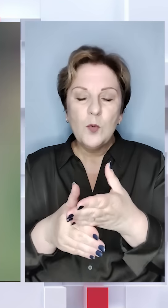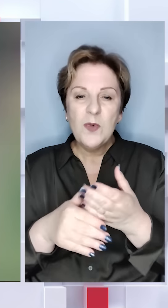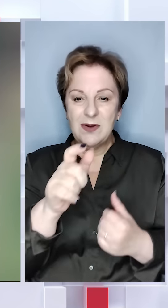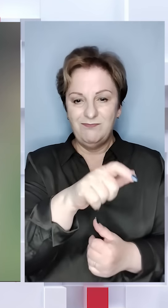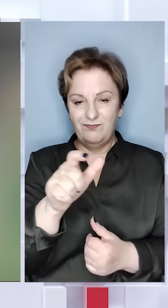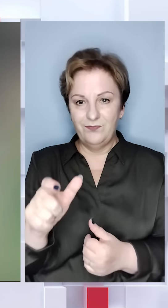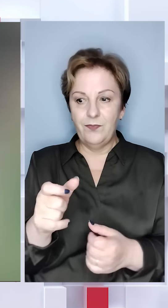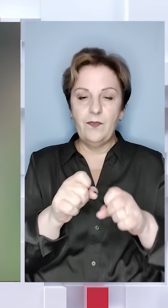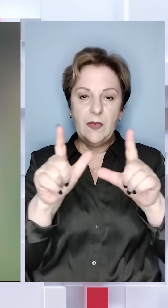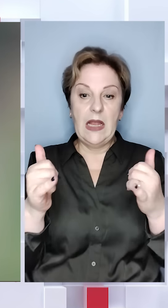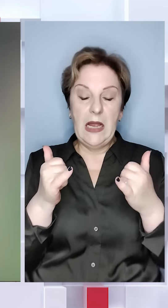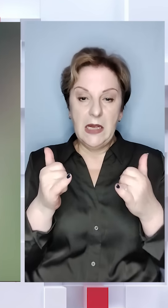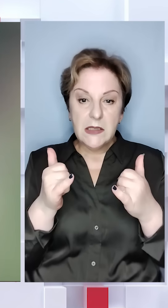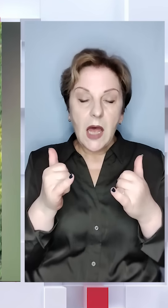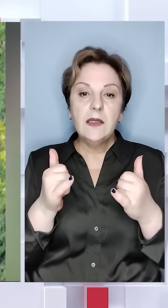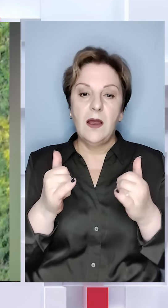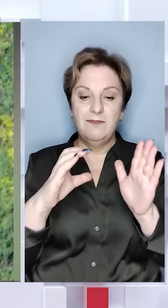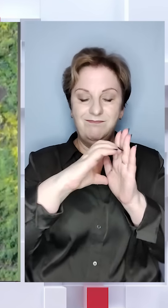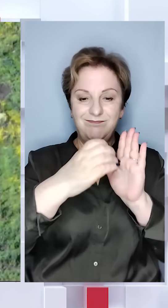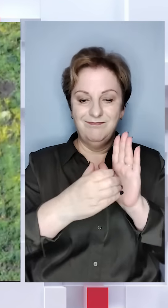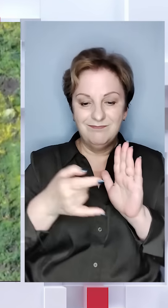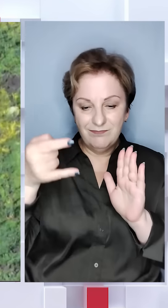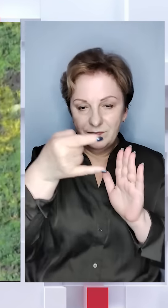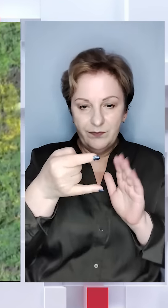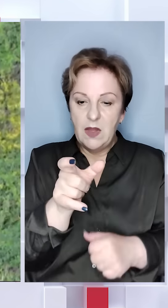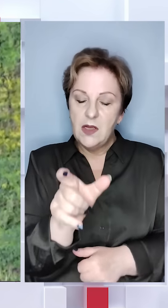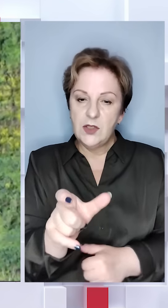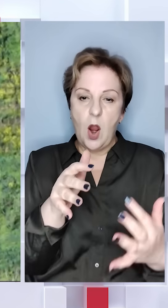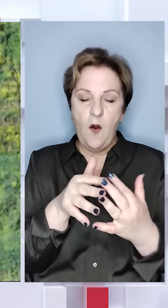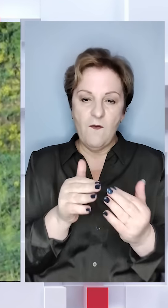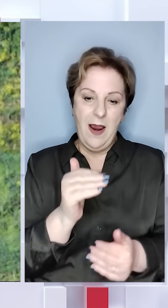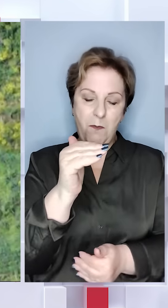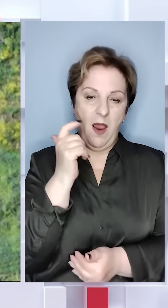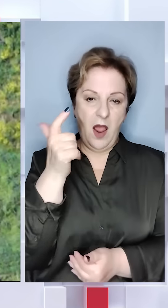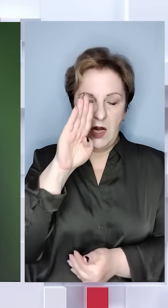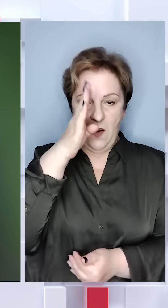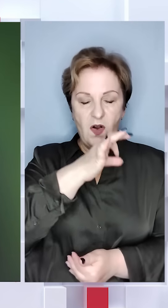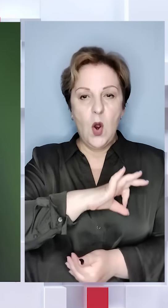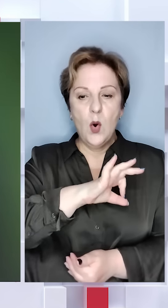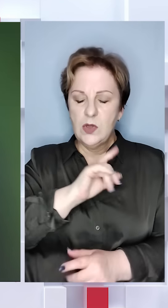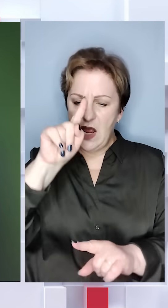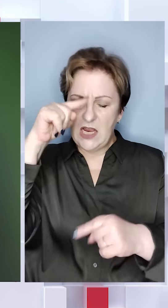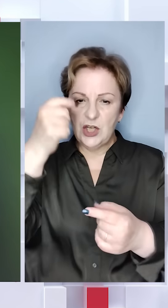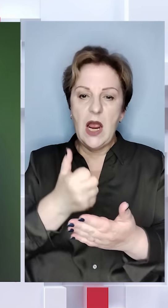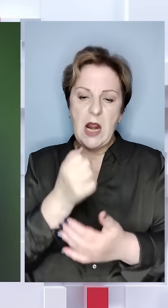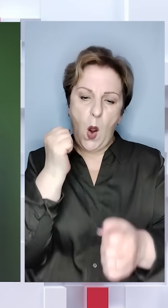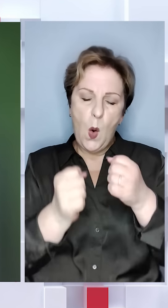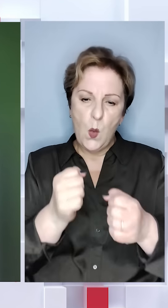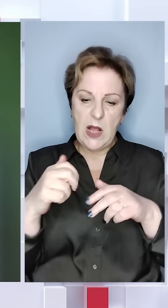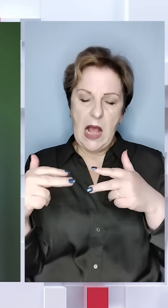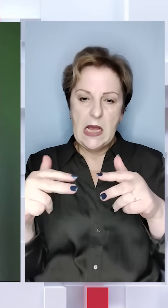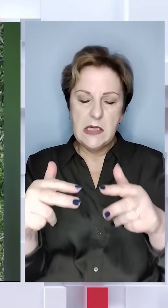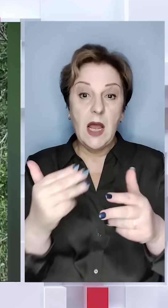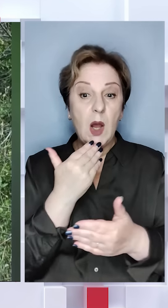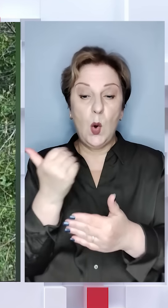цивільних. На екранах зараз відповідний QR-код. На ділянці фронту північніше Харкова ворог використовує шалену кількість ударних